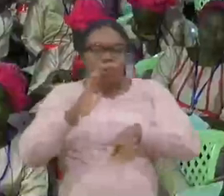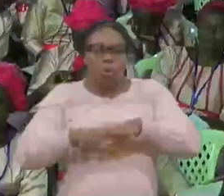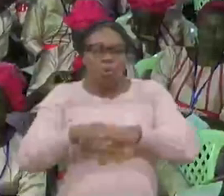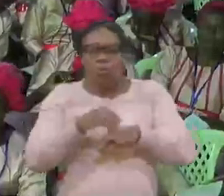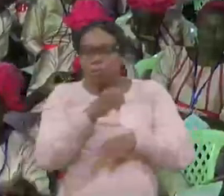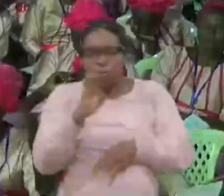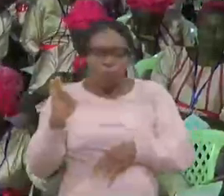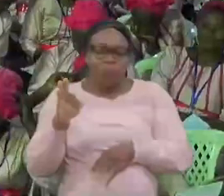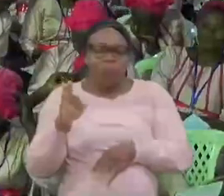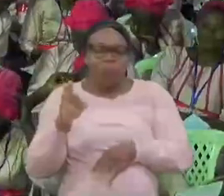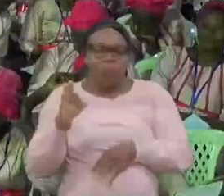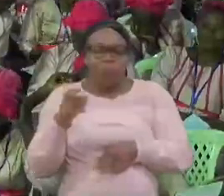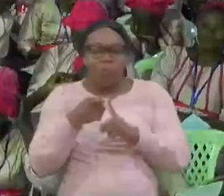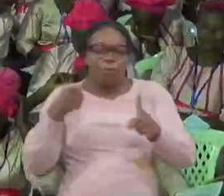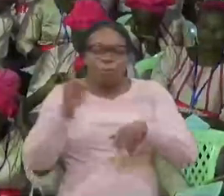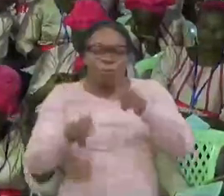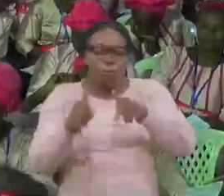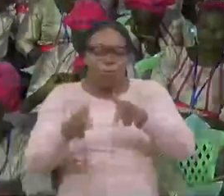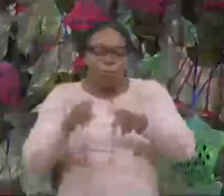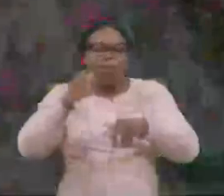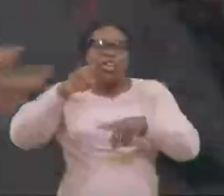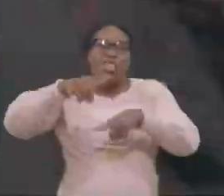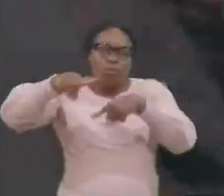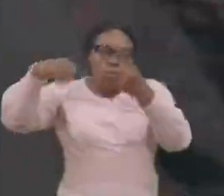dans ce pays lointain